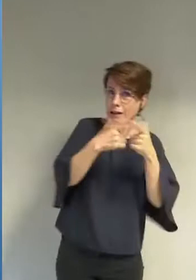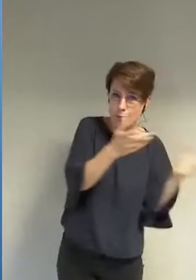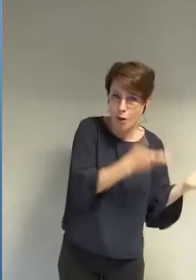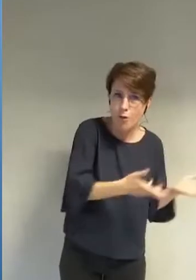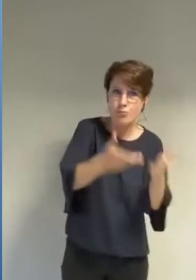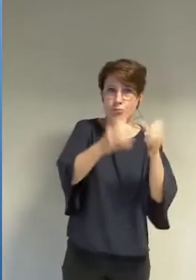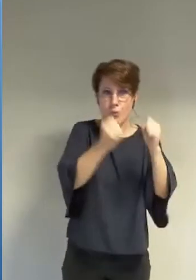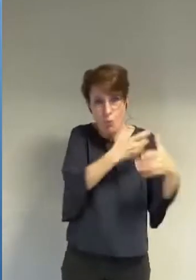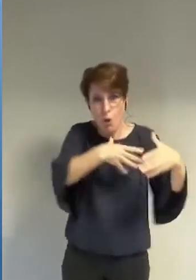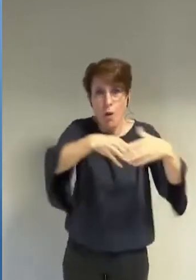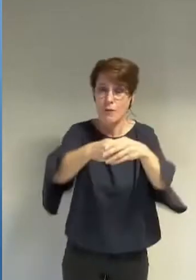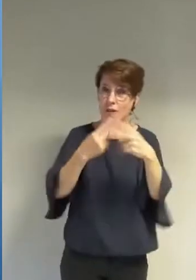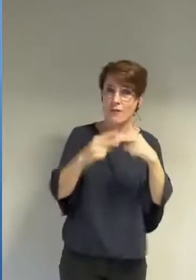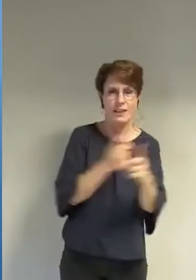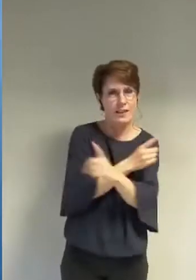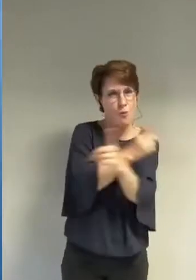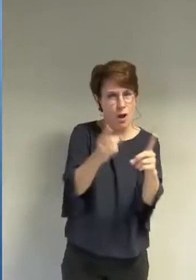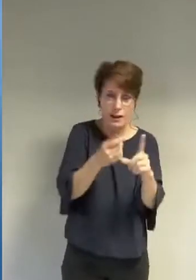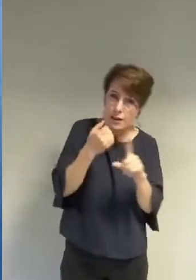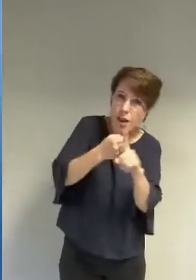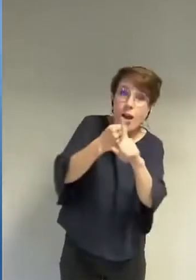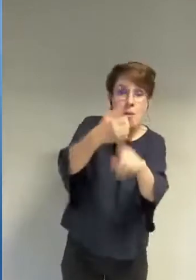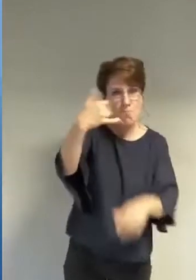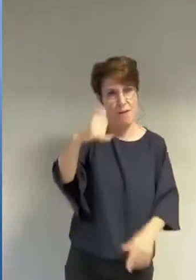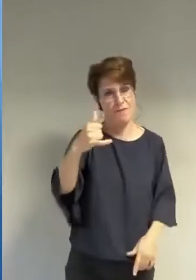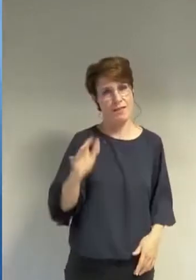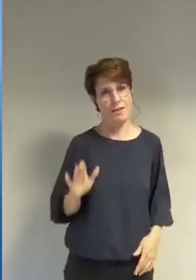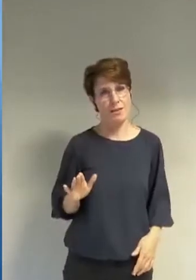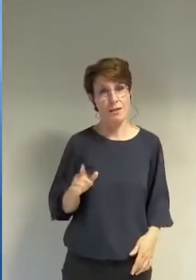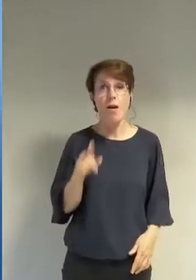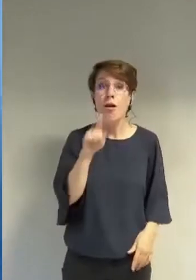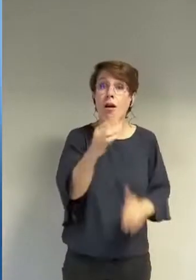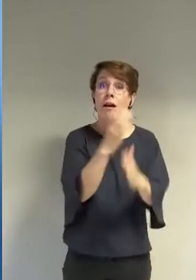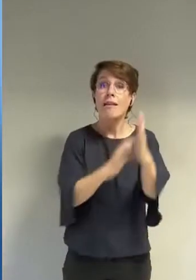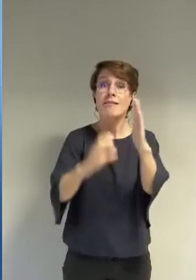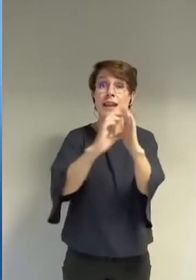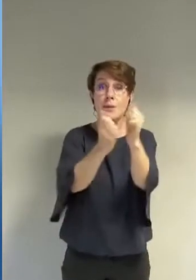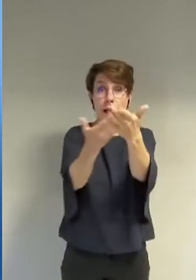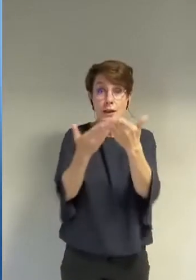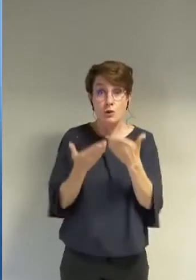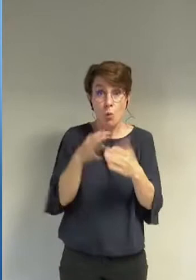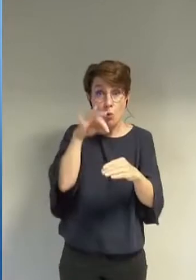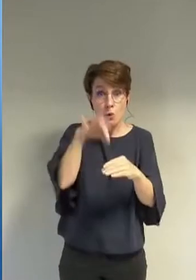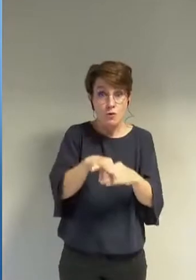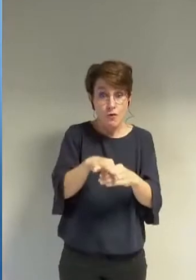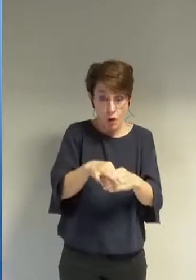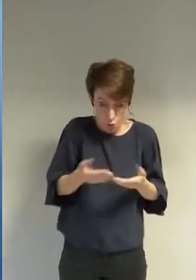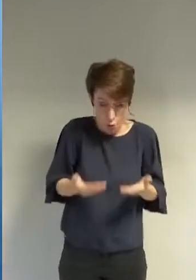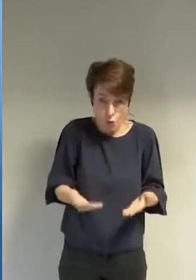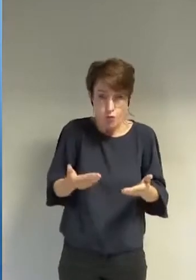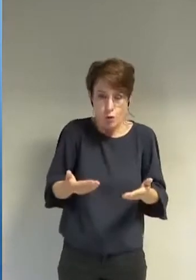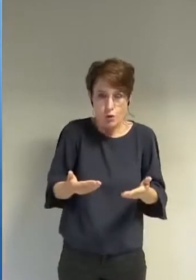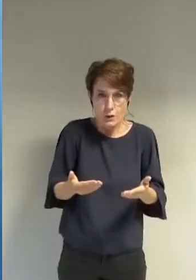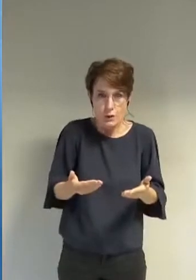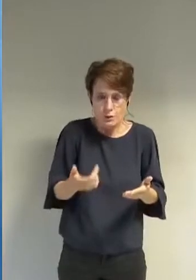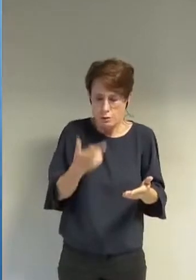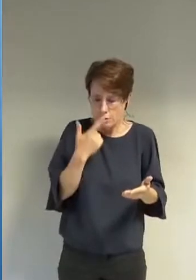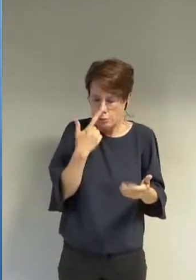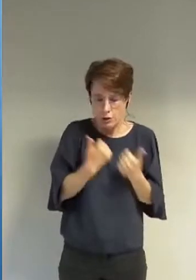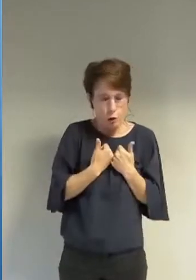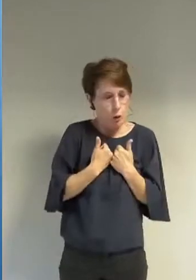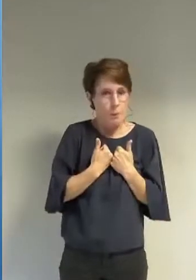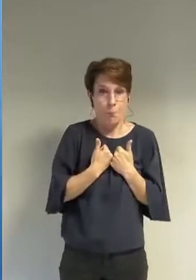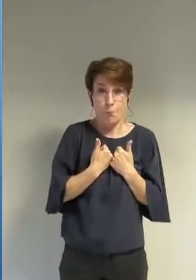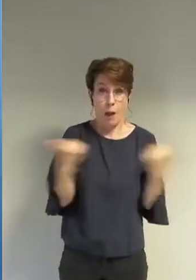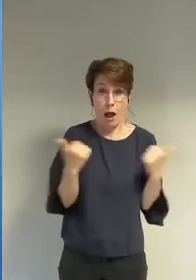à la vie démocratique la délibération que vous nous proposez de voter ce soir va à l'encontre de toutes ces luttes des femmes pour leurs